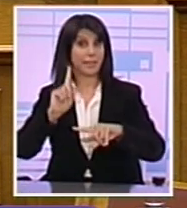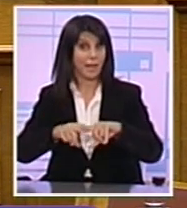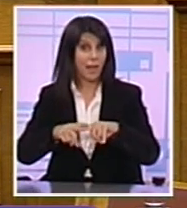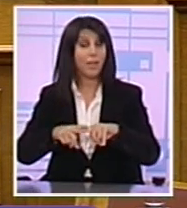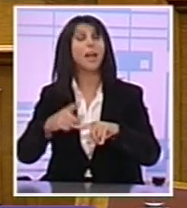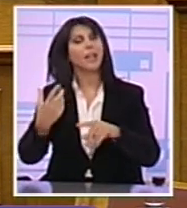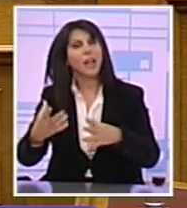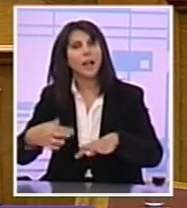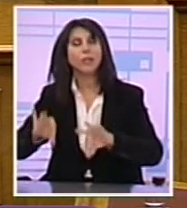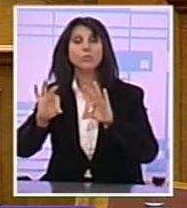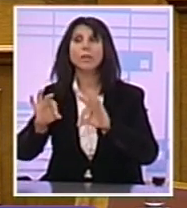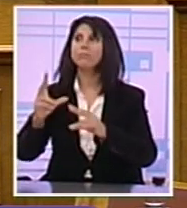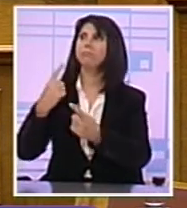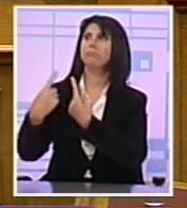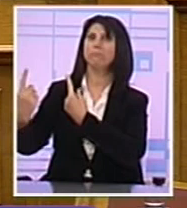συζητήσεων